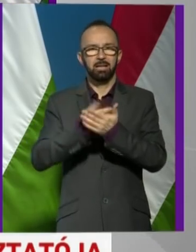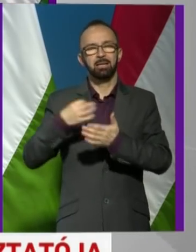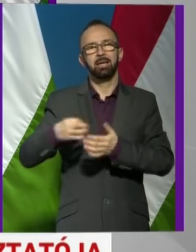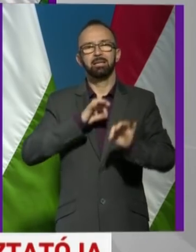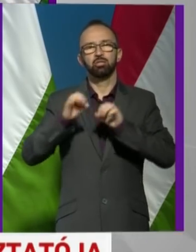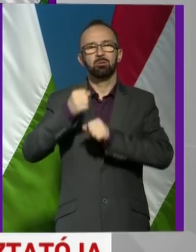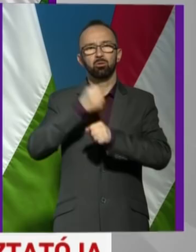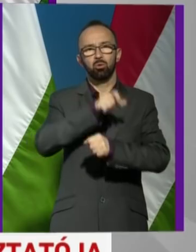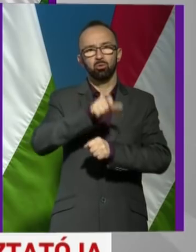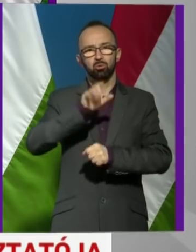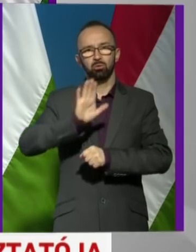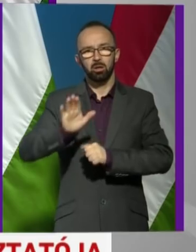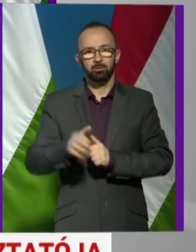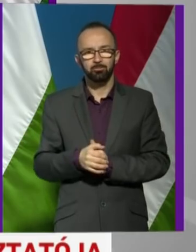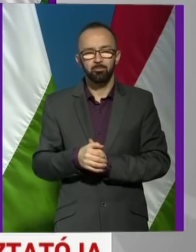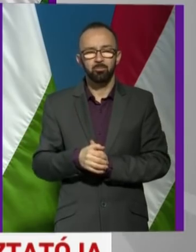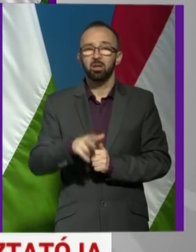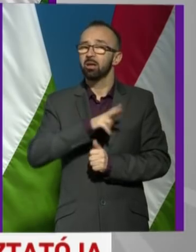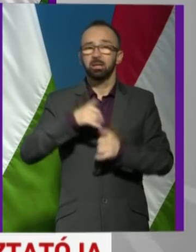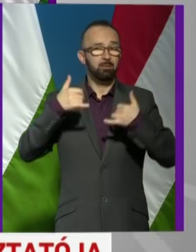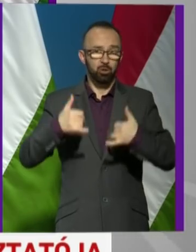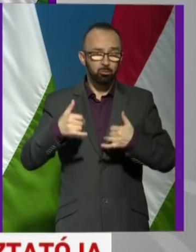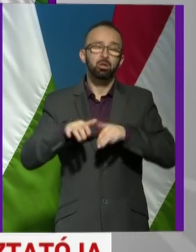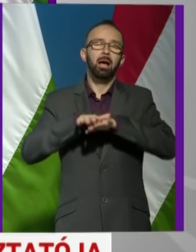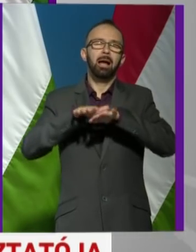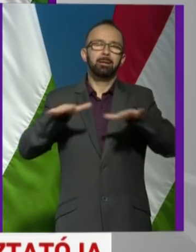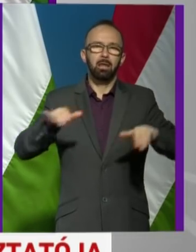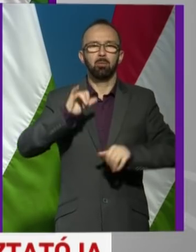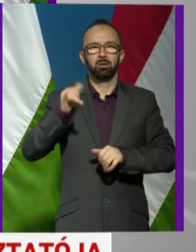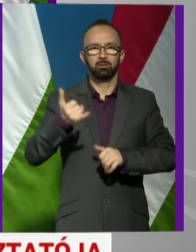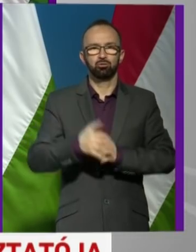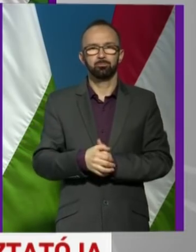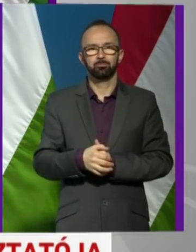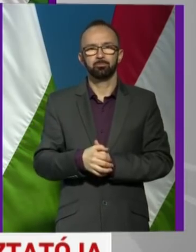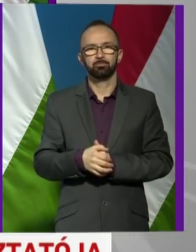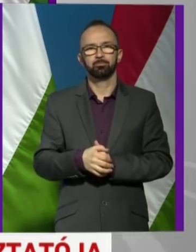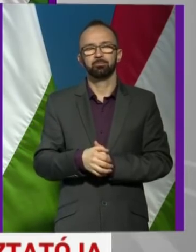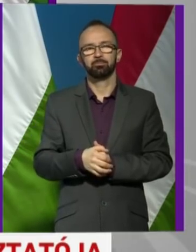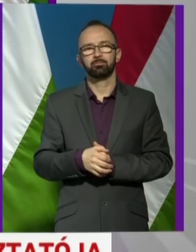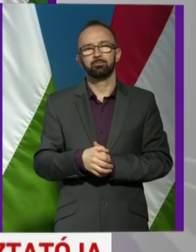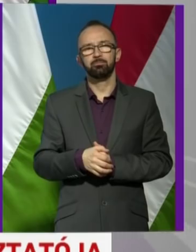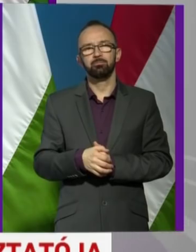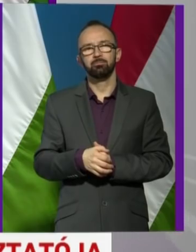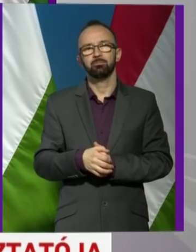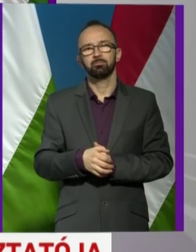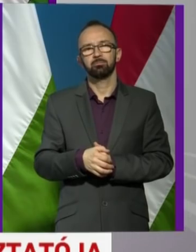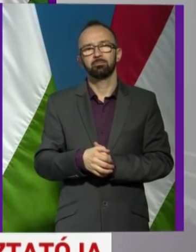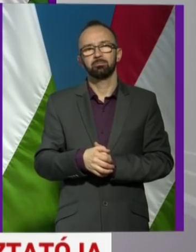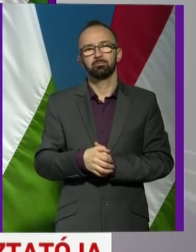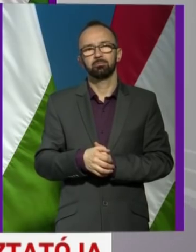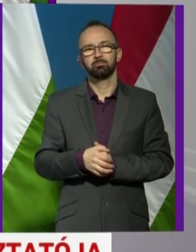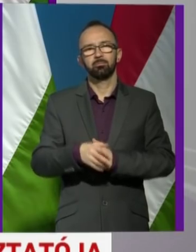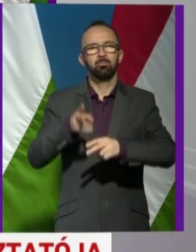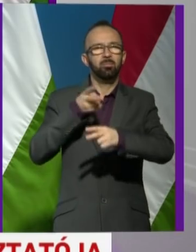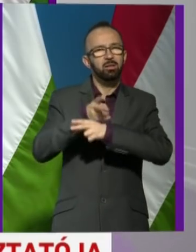egészségügyi dolgozónak. Nem csak most, hanem egyébként is. Tehát a kikérdezés